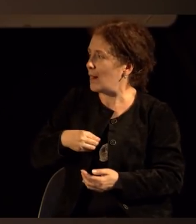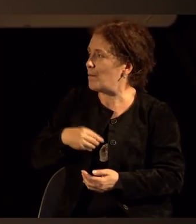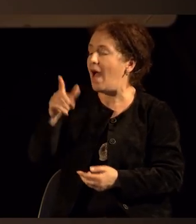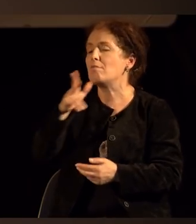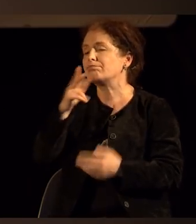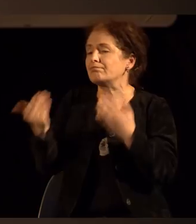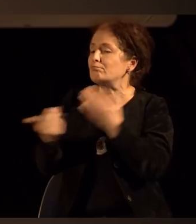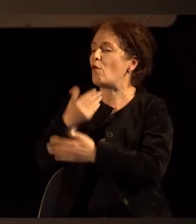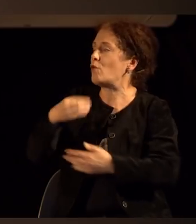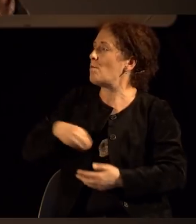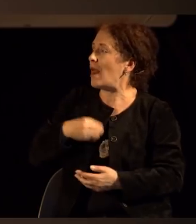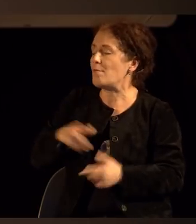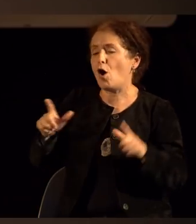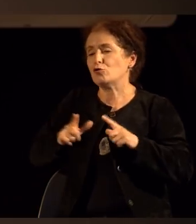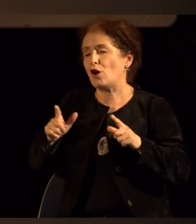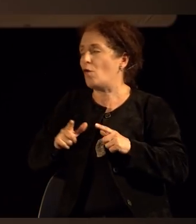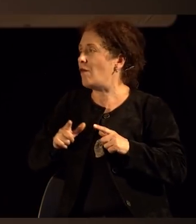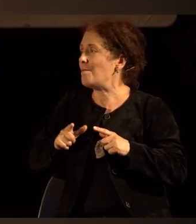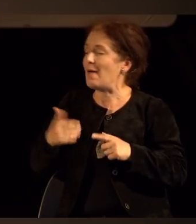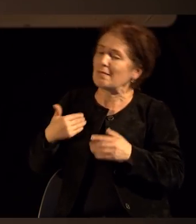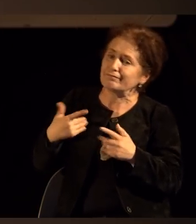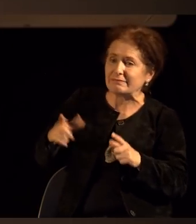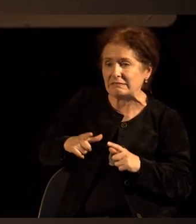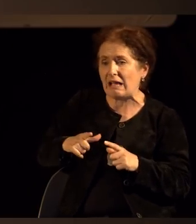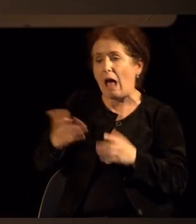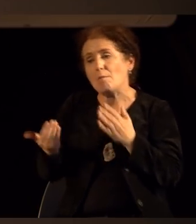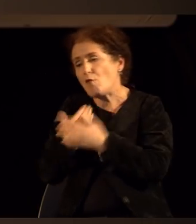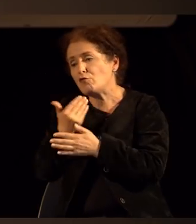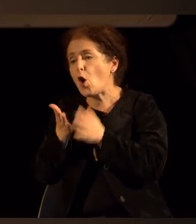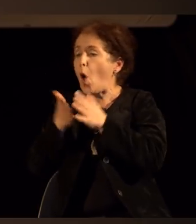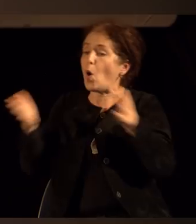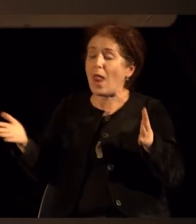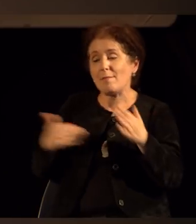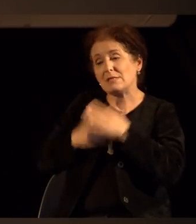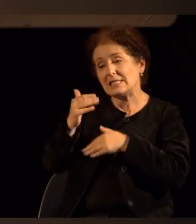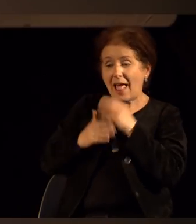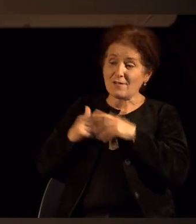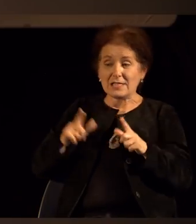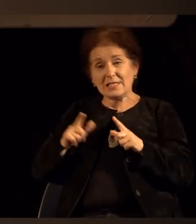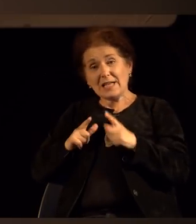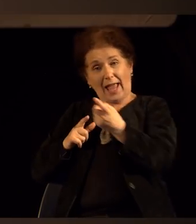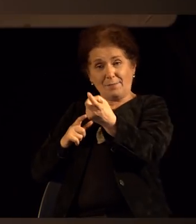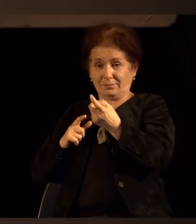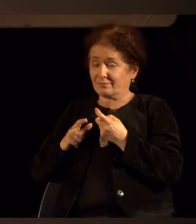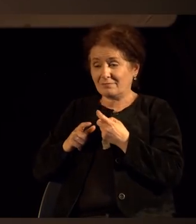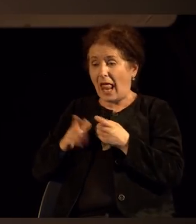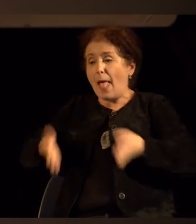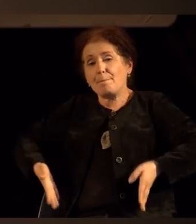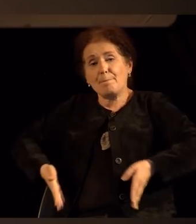повторно ќе очекуваме дека ќе доживееме некоје големо задоволство, на пато до